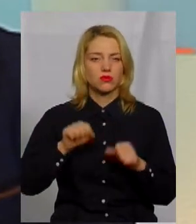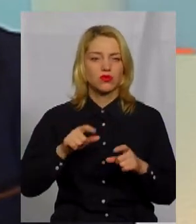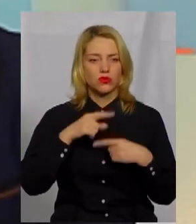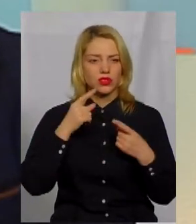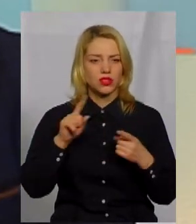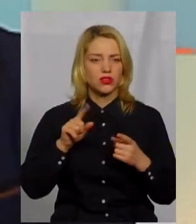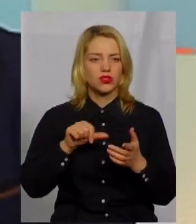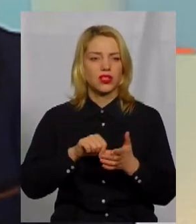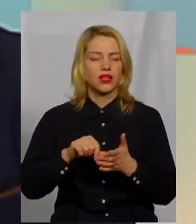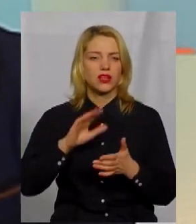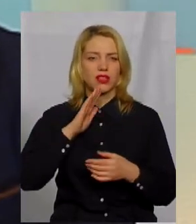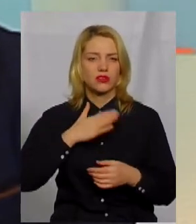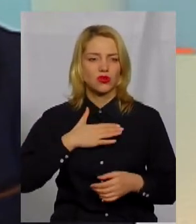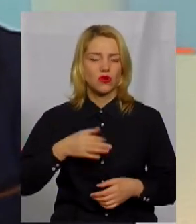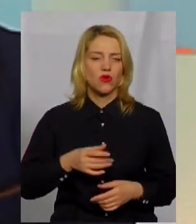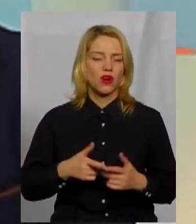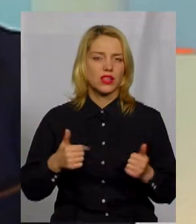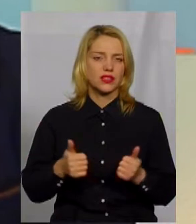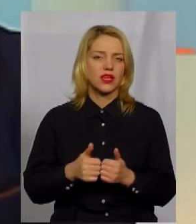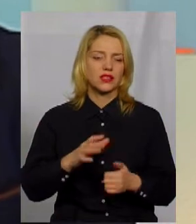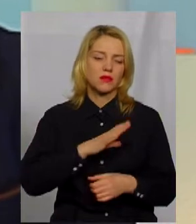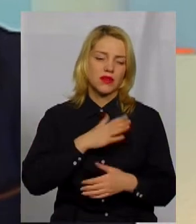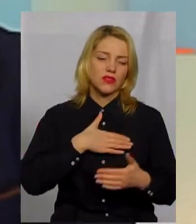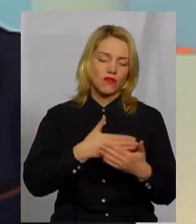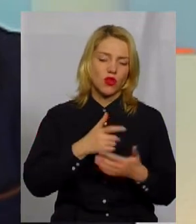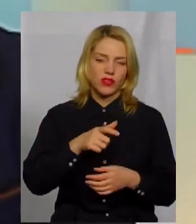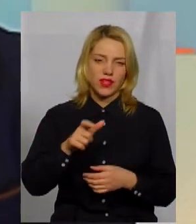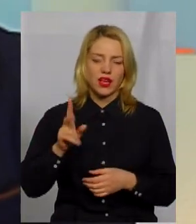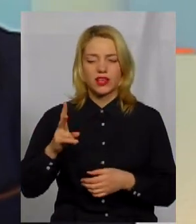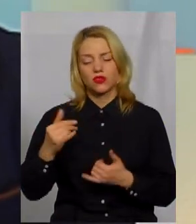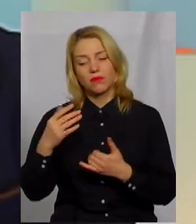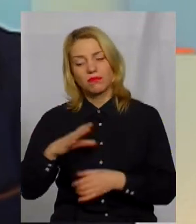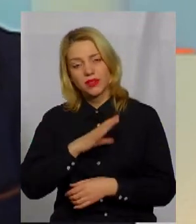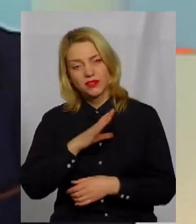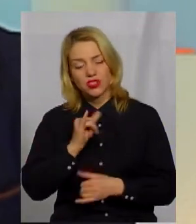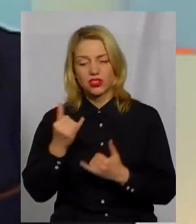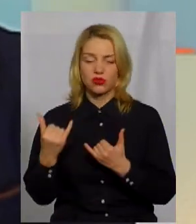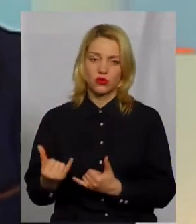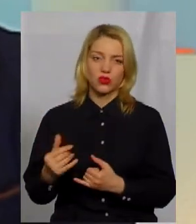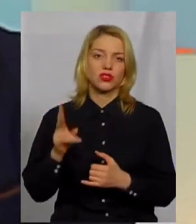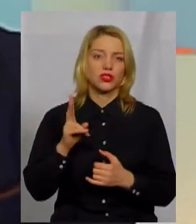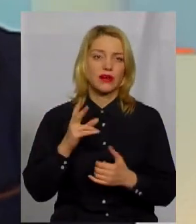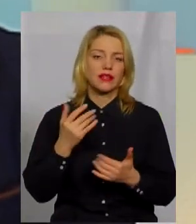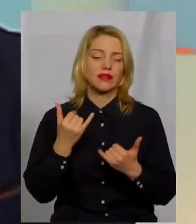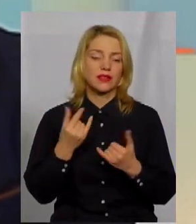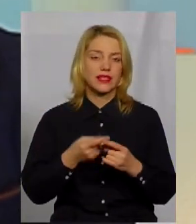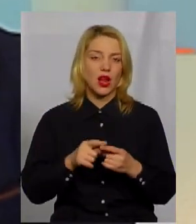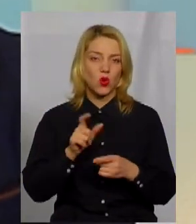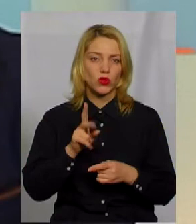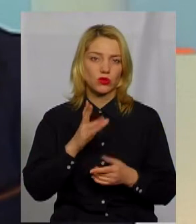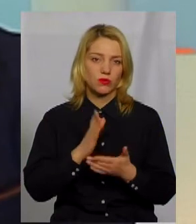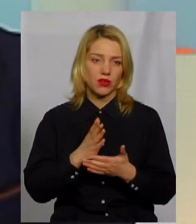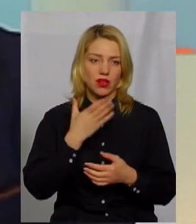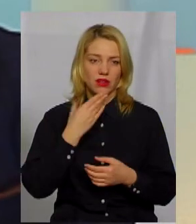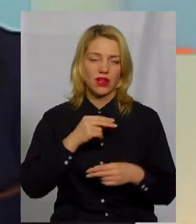члени нашої організації, колишні волонтери, колишні активісти і сьогоднішні – це люди, які мають тепер гарні